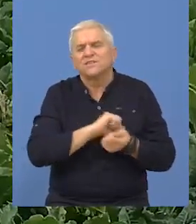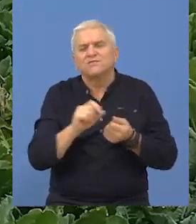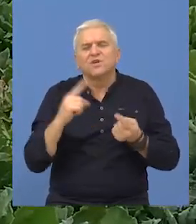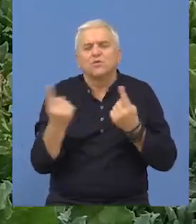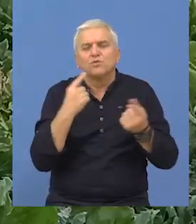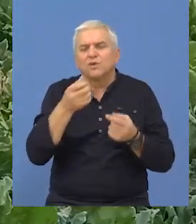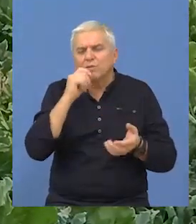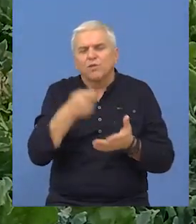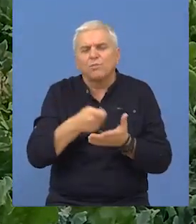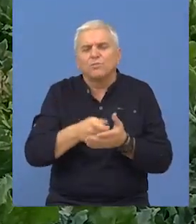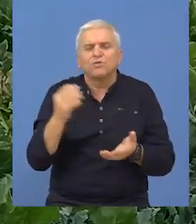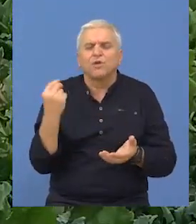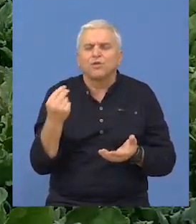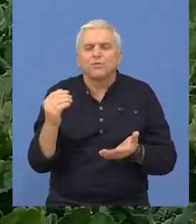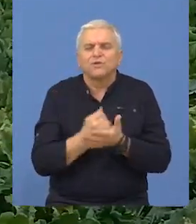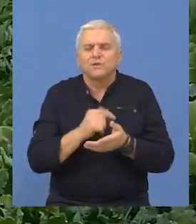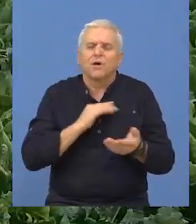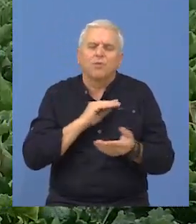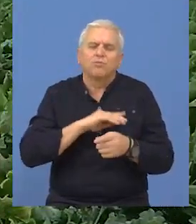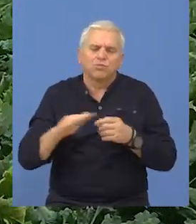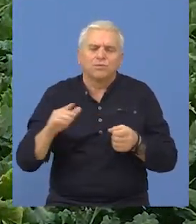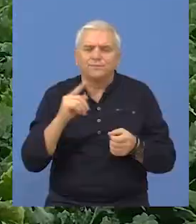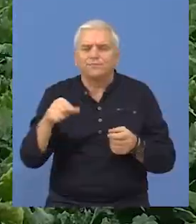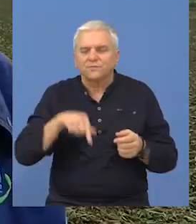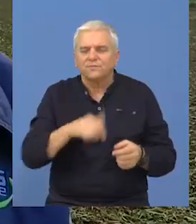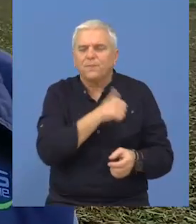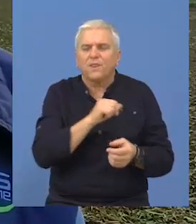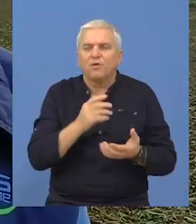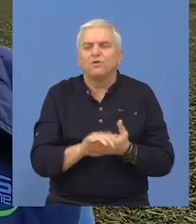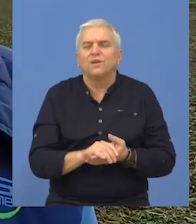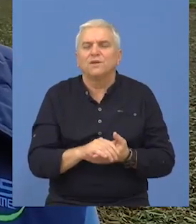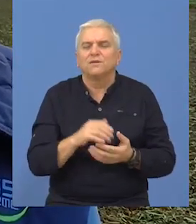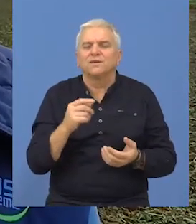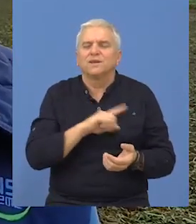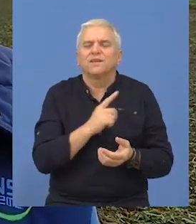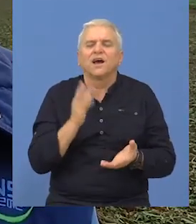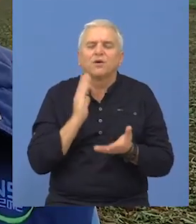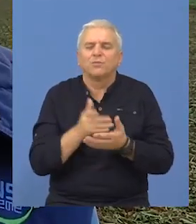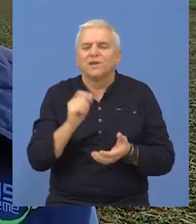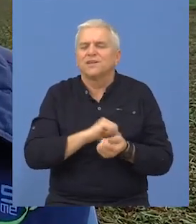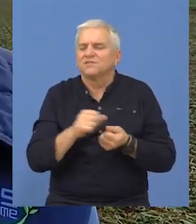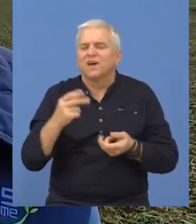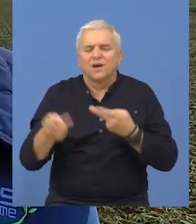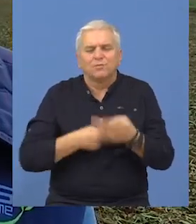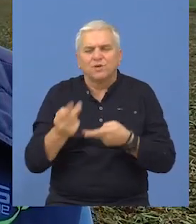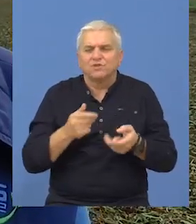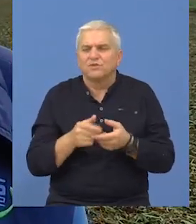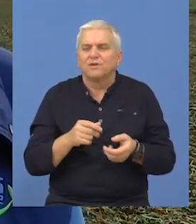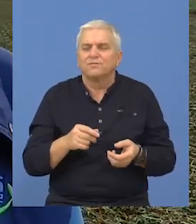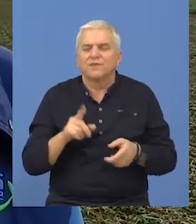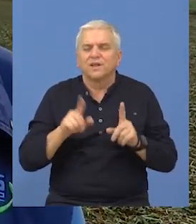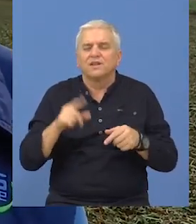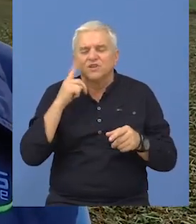svi uslovi za subvenciju i dobru zaradu ispunjeni. Ova godina je jako teško za sve kulture.